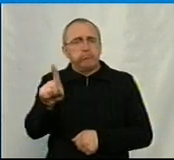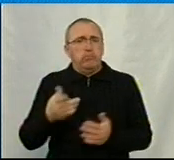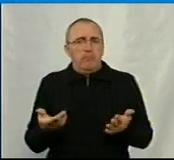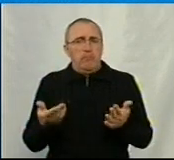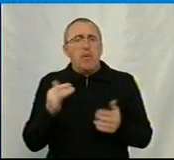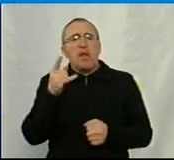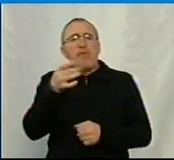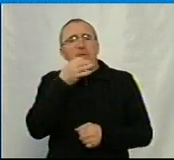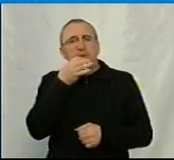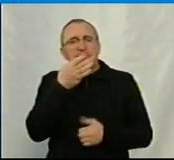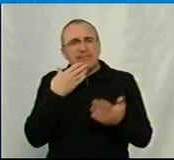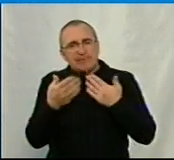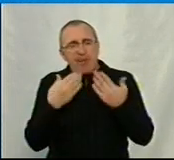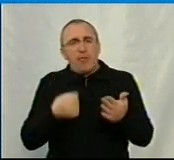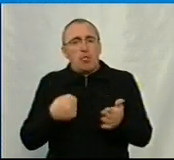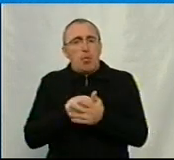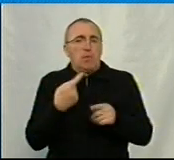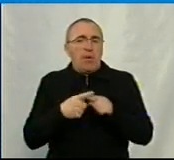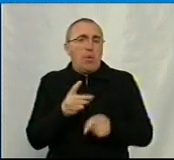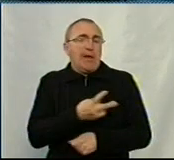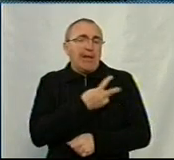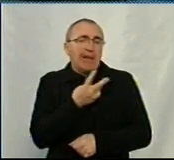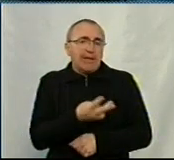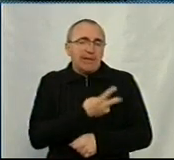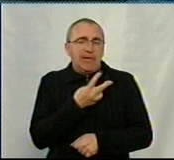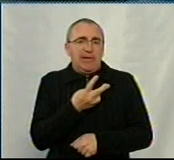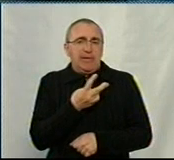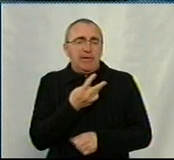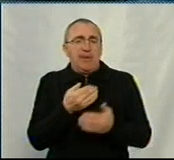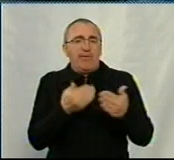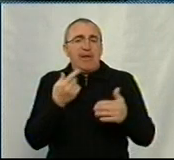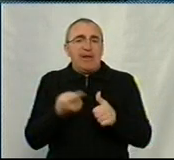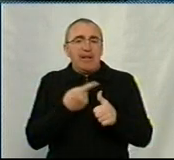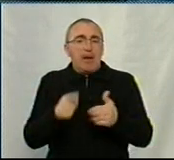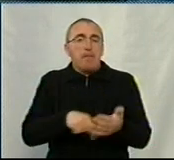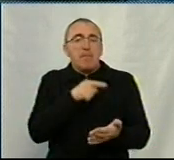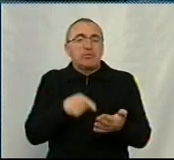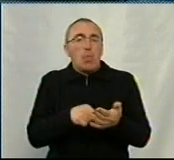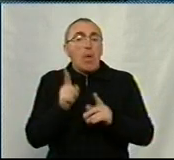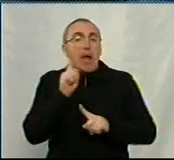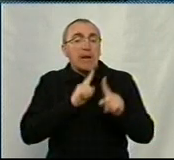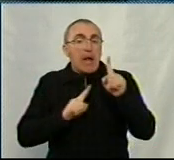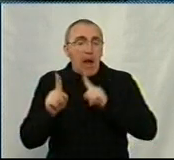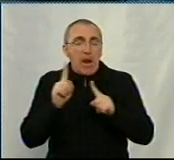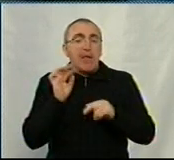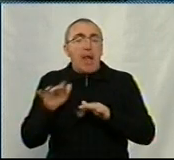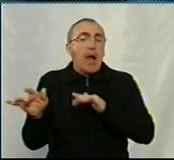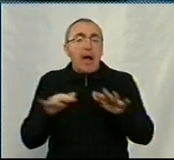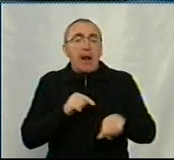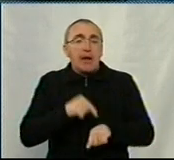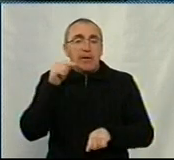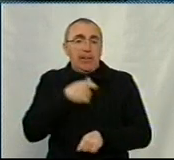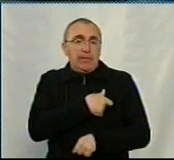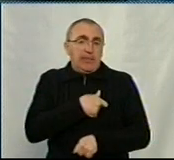Як ви ставитесь до такої ініціативи саме від імені міської ради? І як реагуватимуть